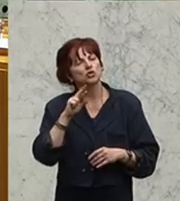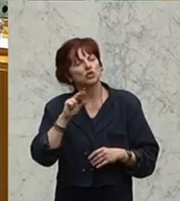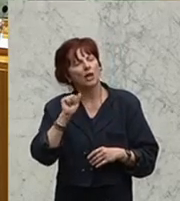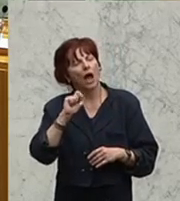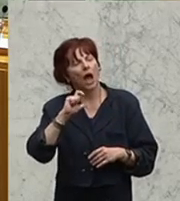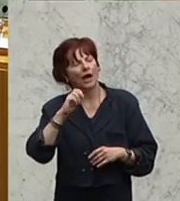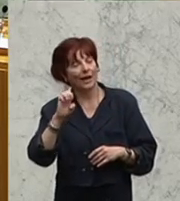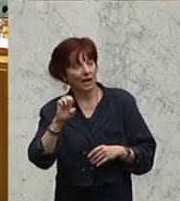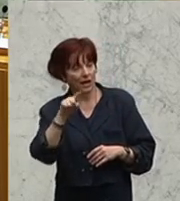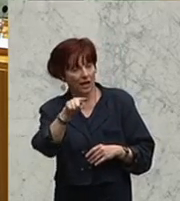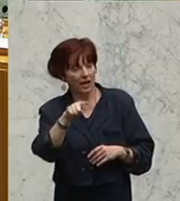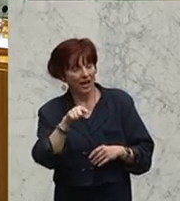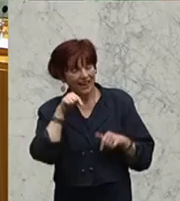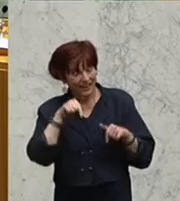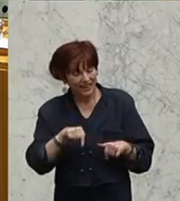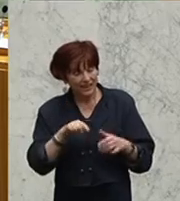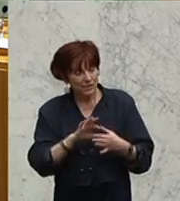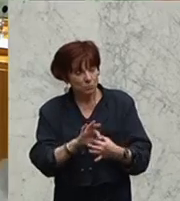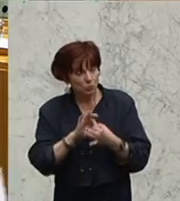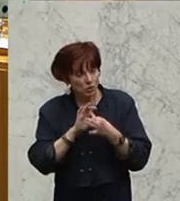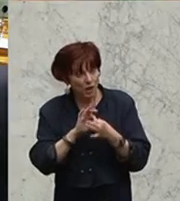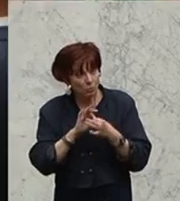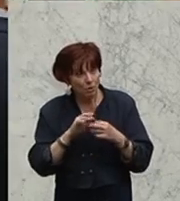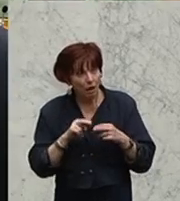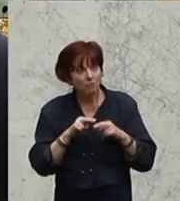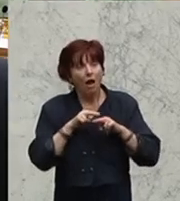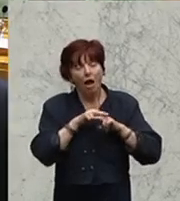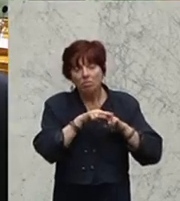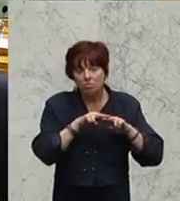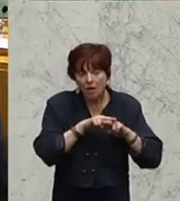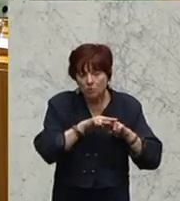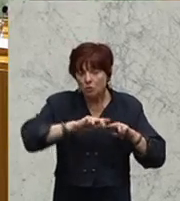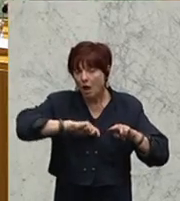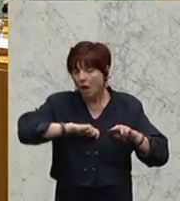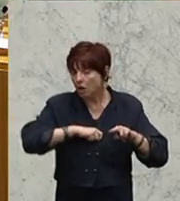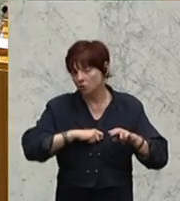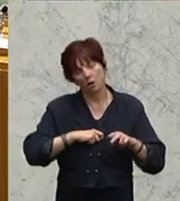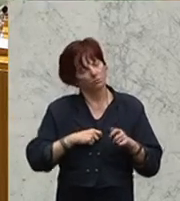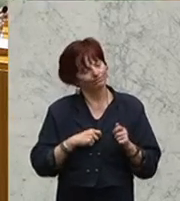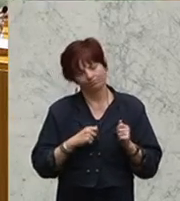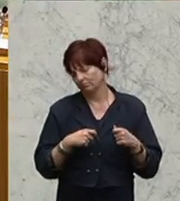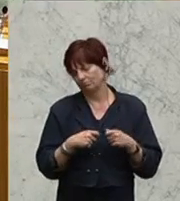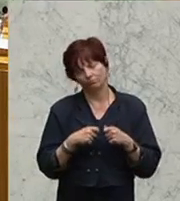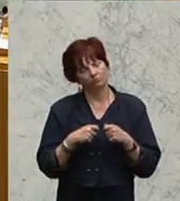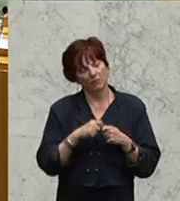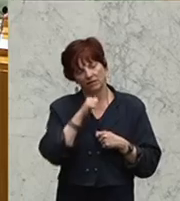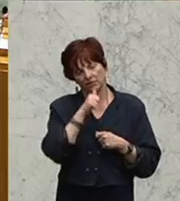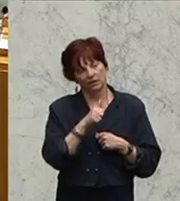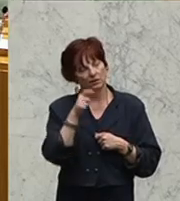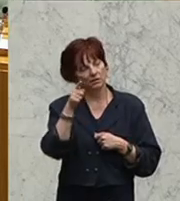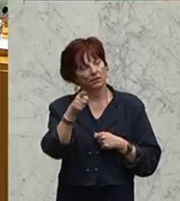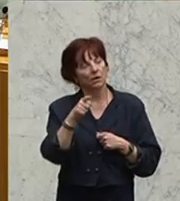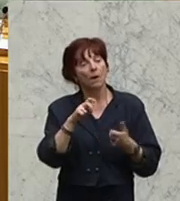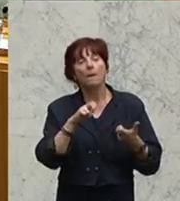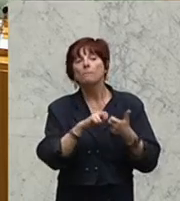für Nationalismen in dem Zusammenhang überhaupt kein Platz. Denn das Problem bei der Lösung dieser Probleme